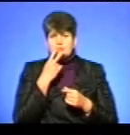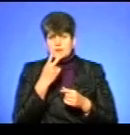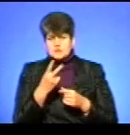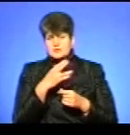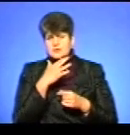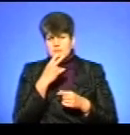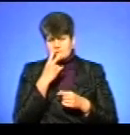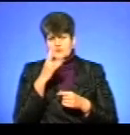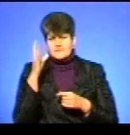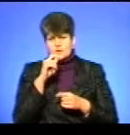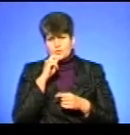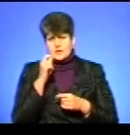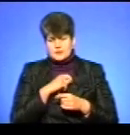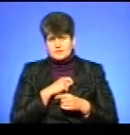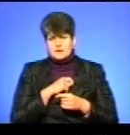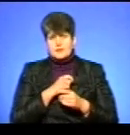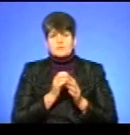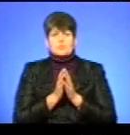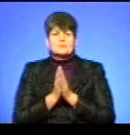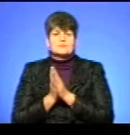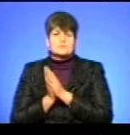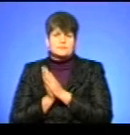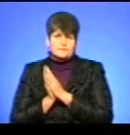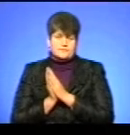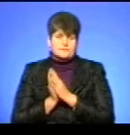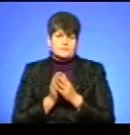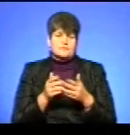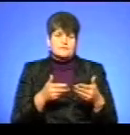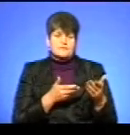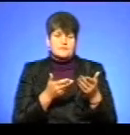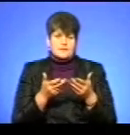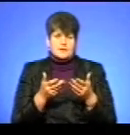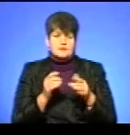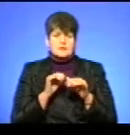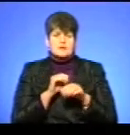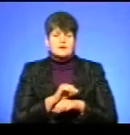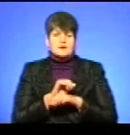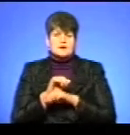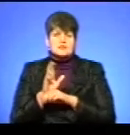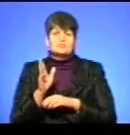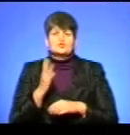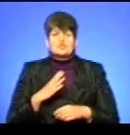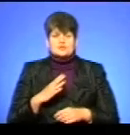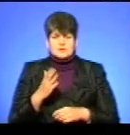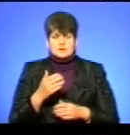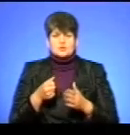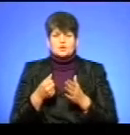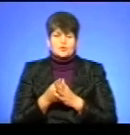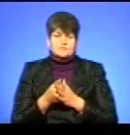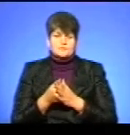напевно, вся Україна, закликали, закликали, оте, що ви кажете про акцію, як ви будете чекати, до